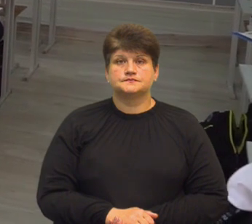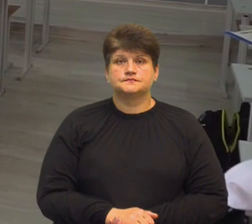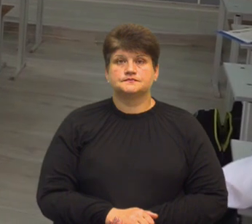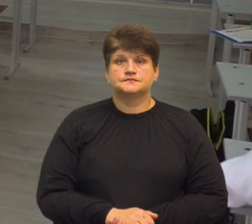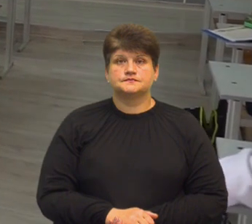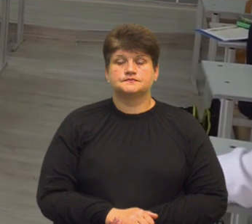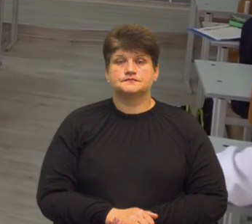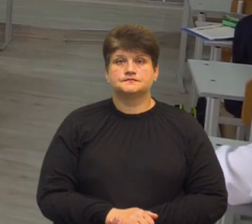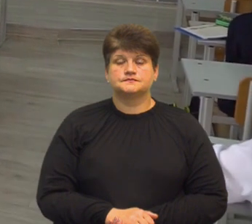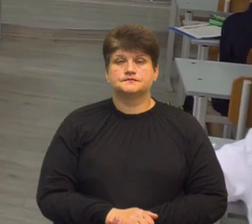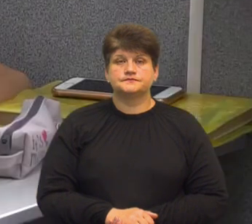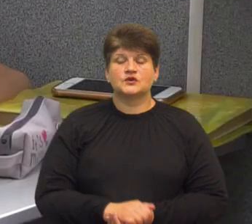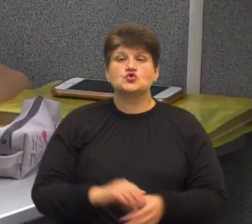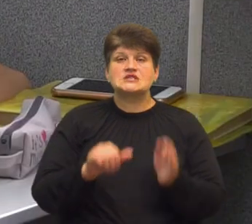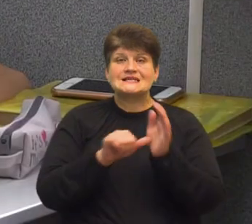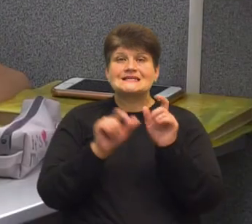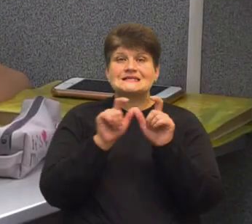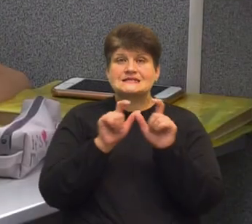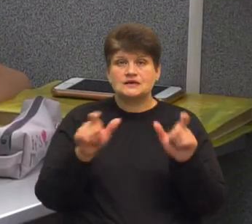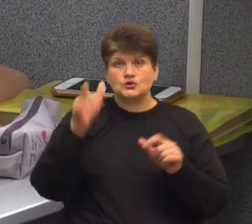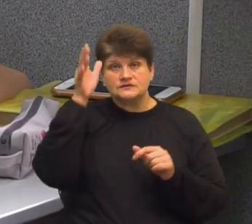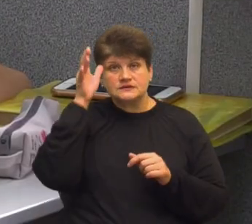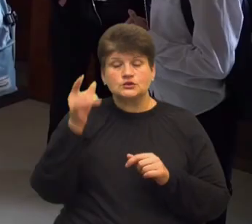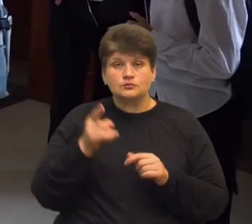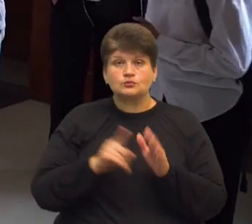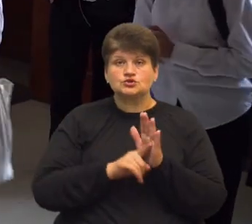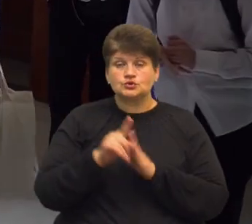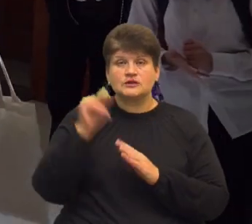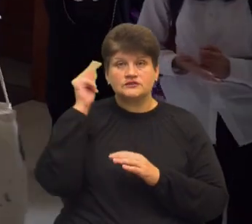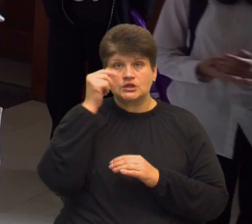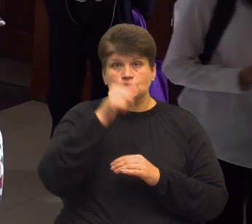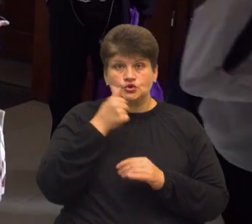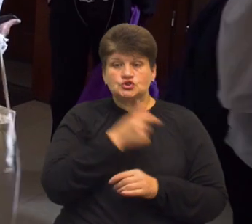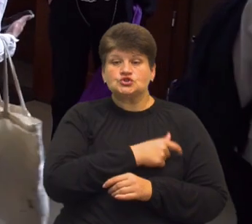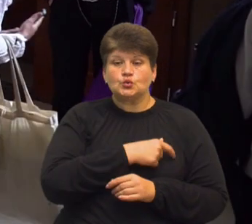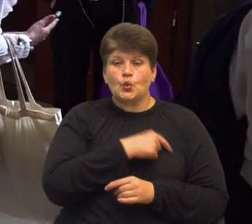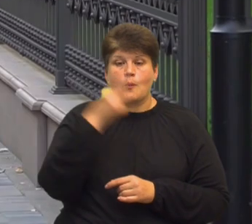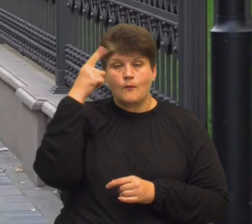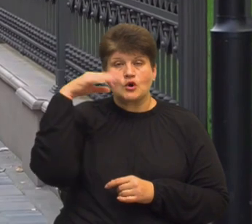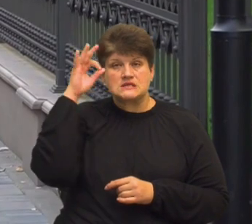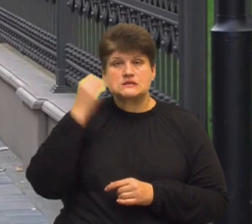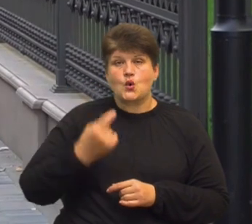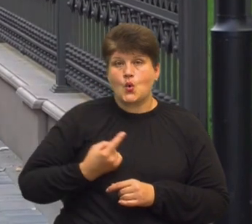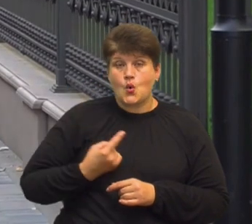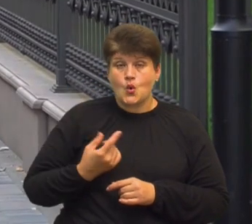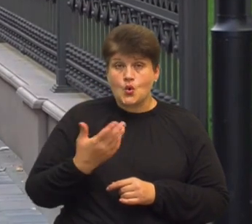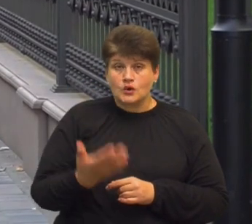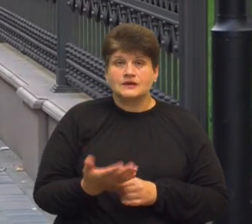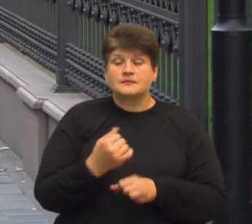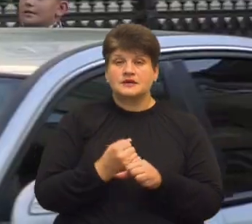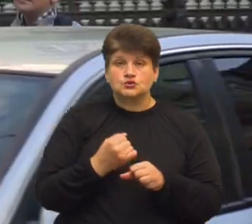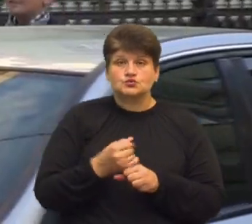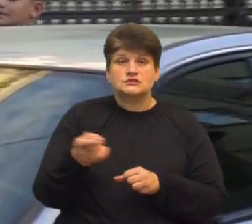У шести закладах освіти Тернополя з початку навчального року чергують поліцейські охорони. Правоохоронці працюють у